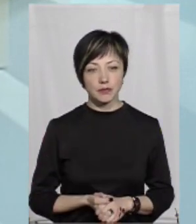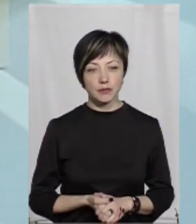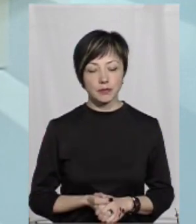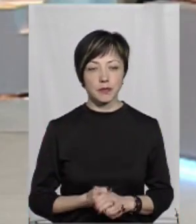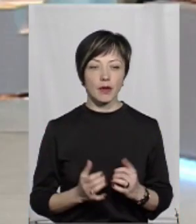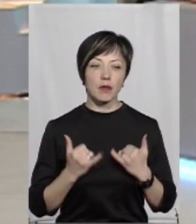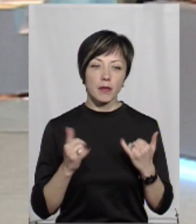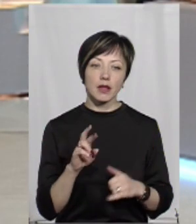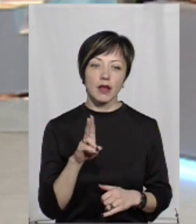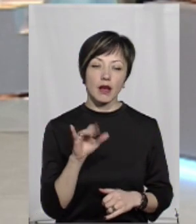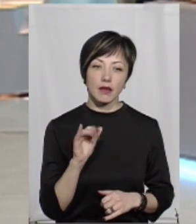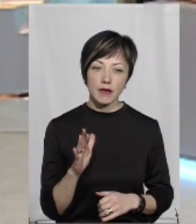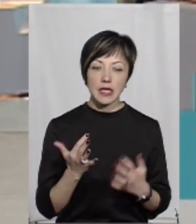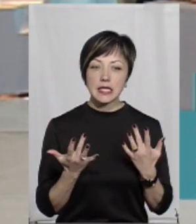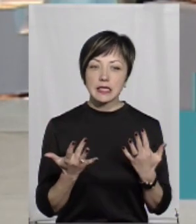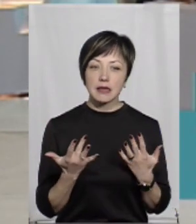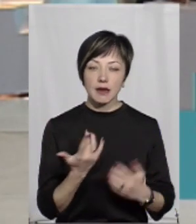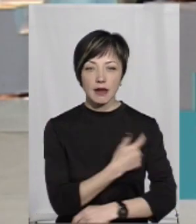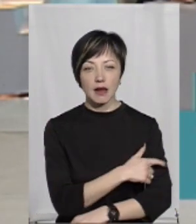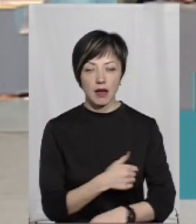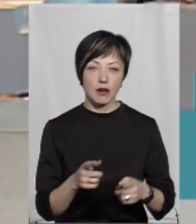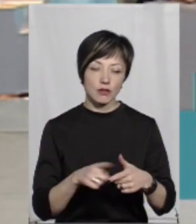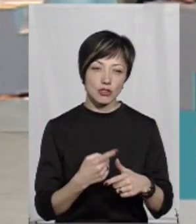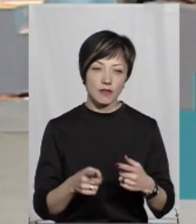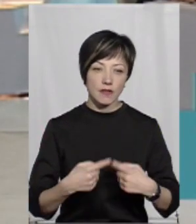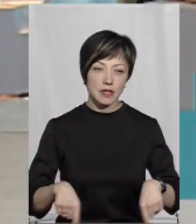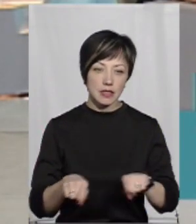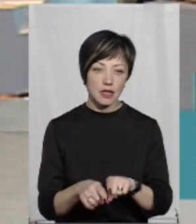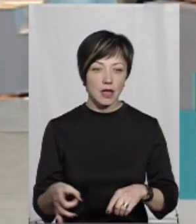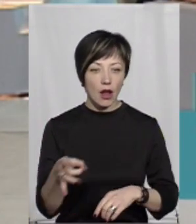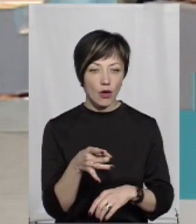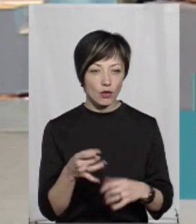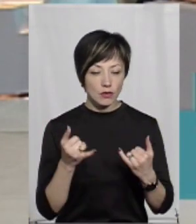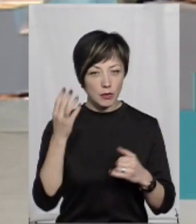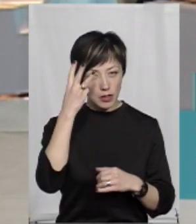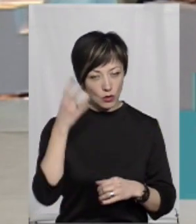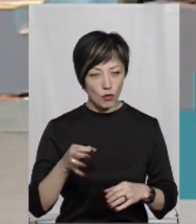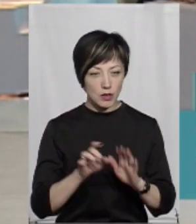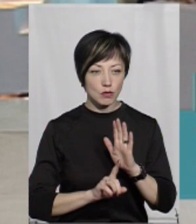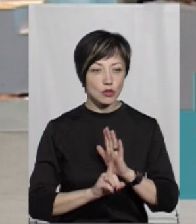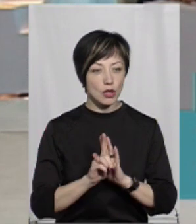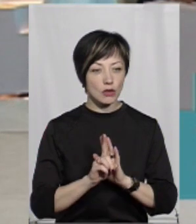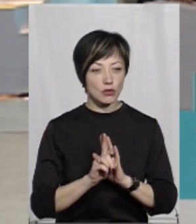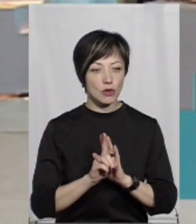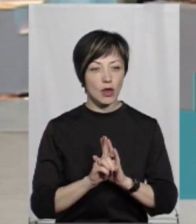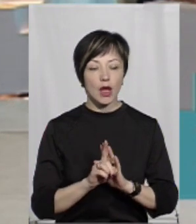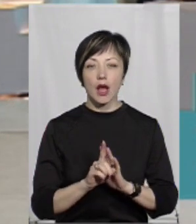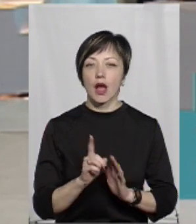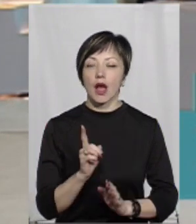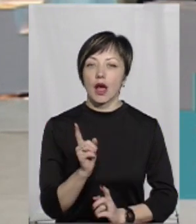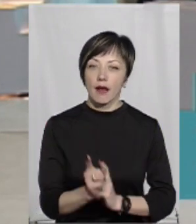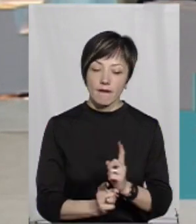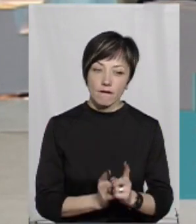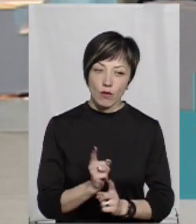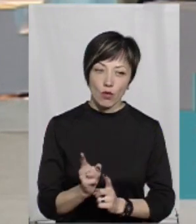Пане Якове, скільки лікарень чи відділень районних лікарень у Хмельницькій області від початку медичної реформи